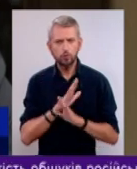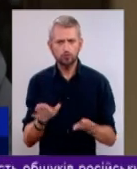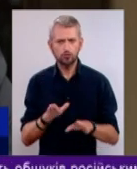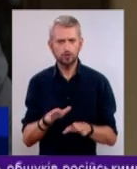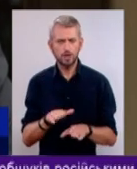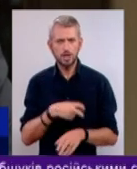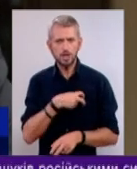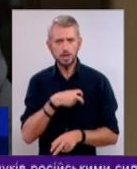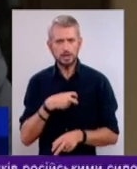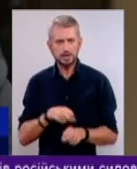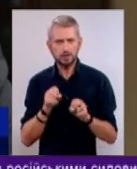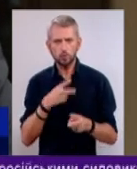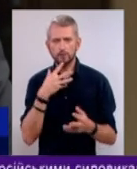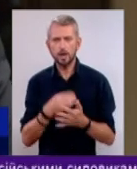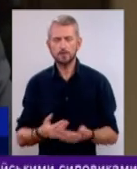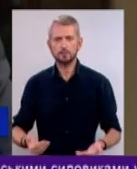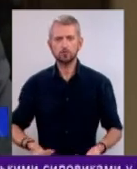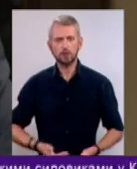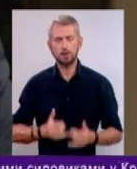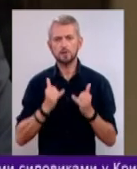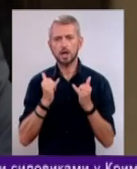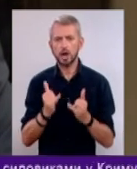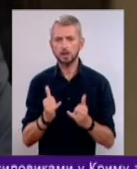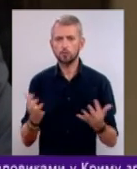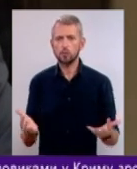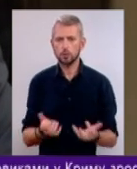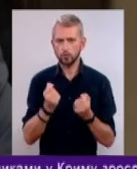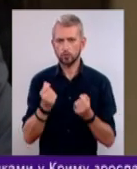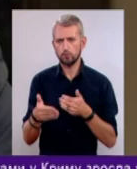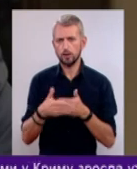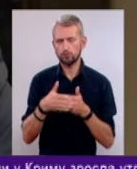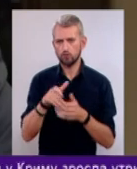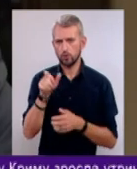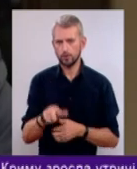власним життям заряди порятунку ближнього.